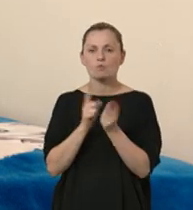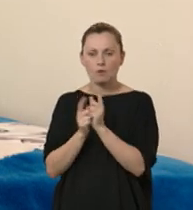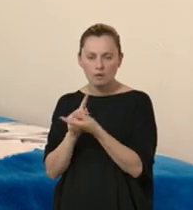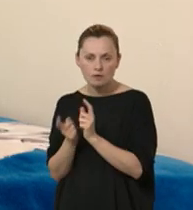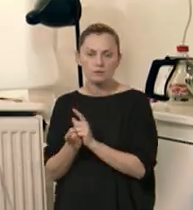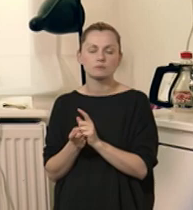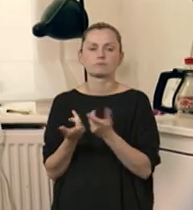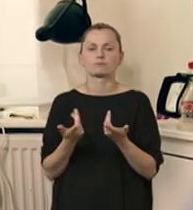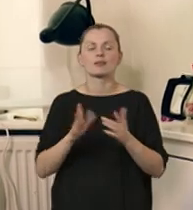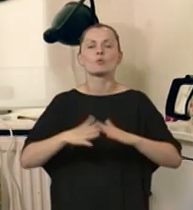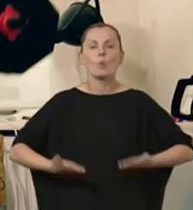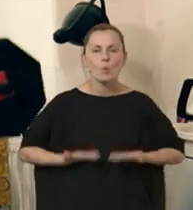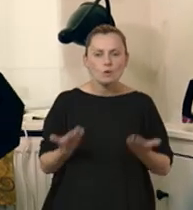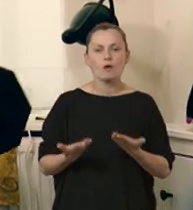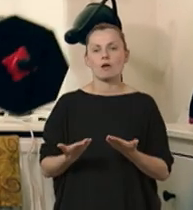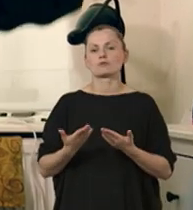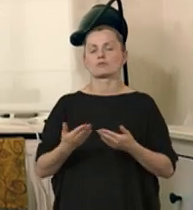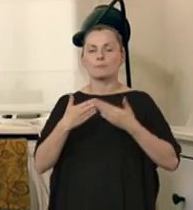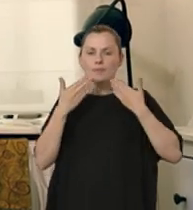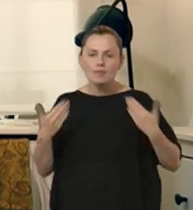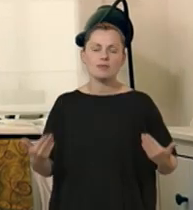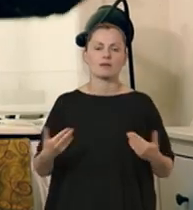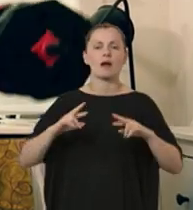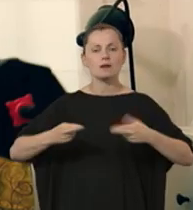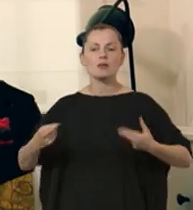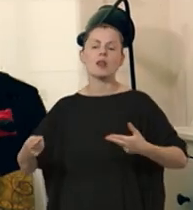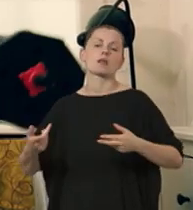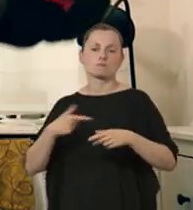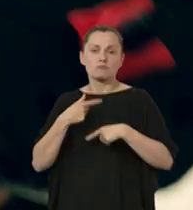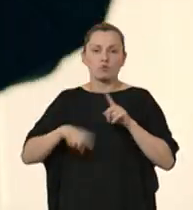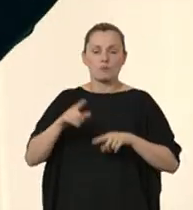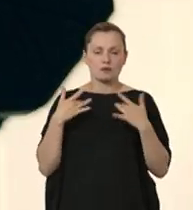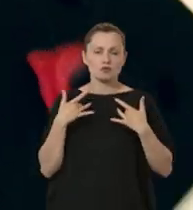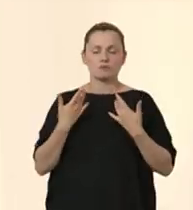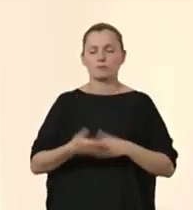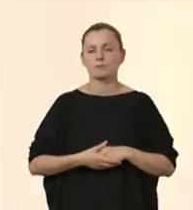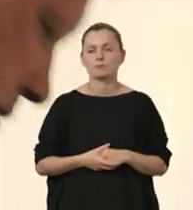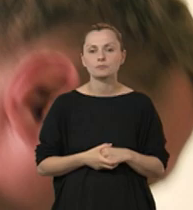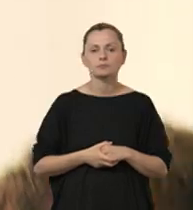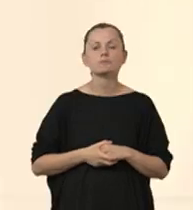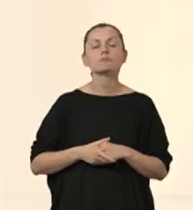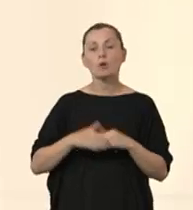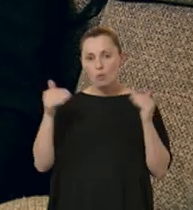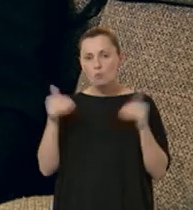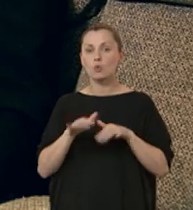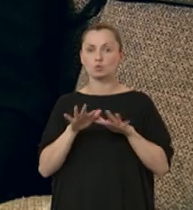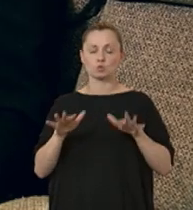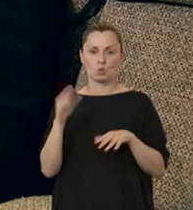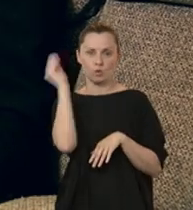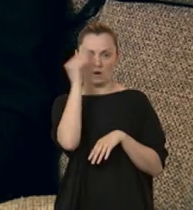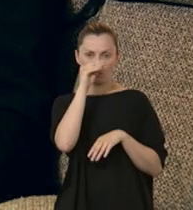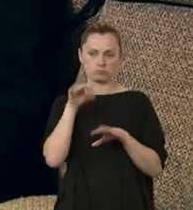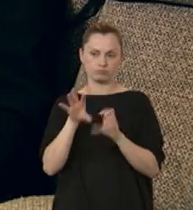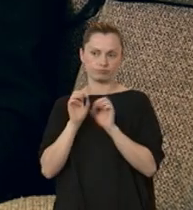spotkania jak urodziny, imieniny, grilla. Normalnie żyjemy, funkcjonujemy. Jest tak, że można dużo się